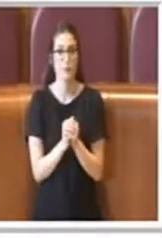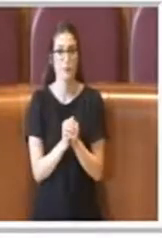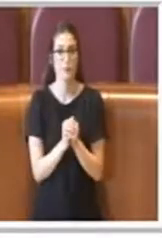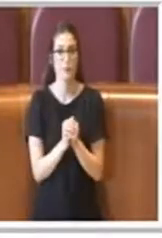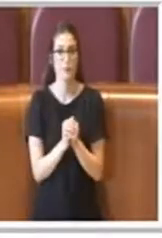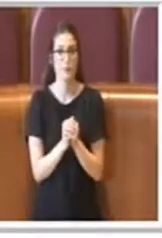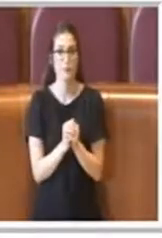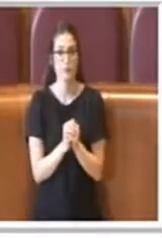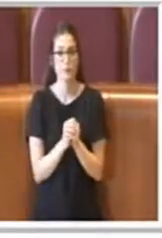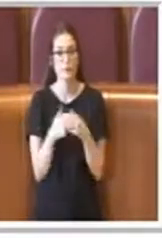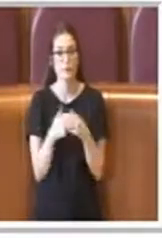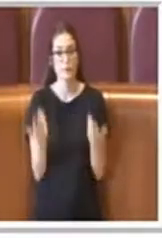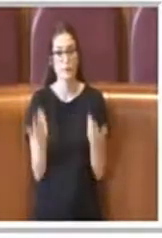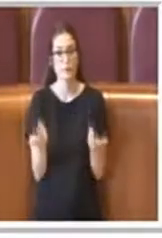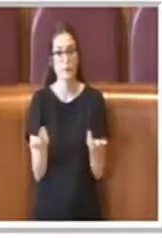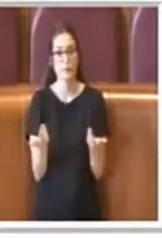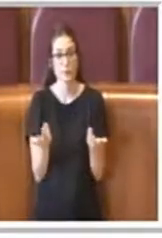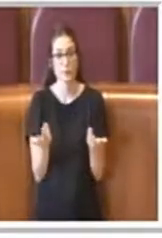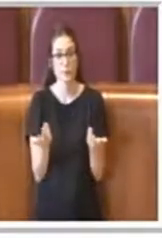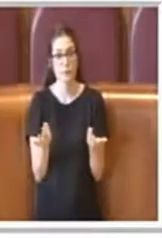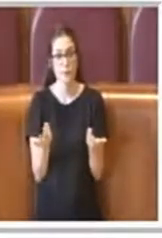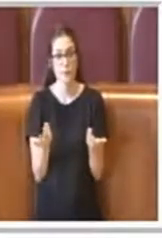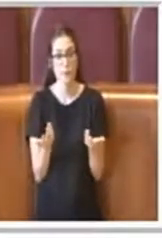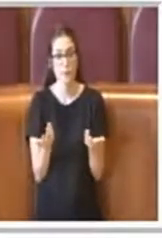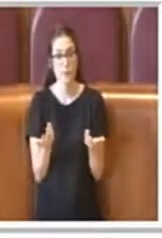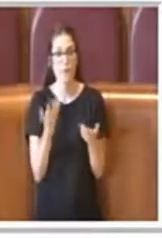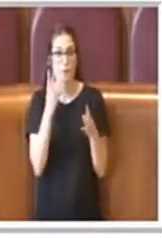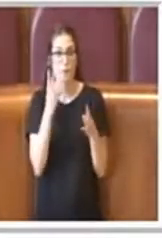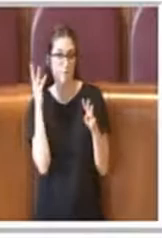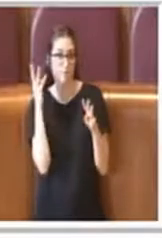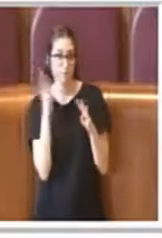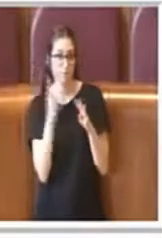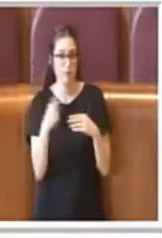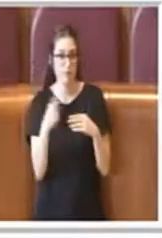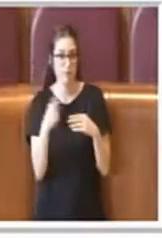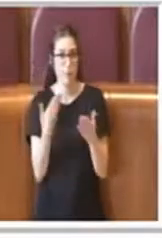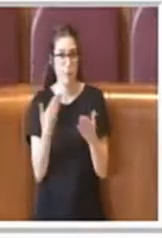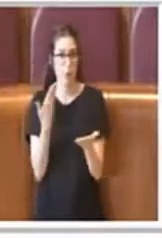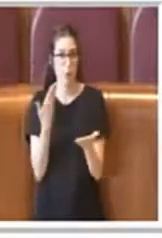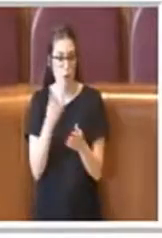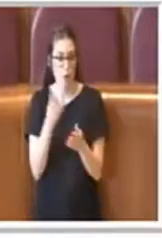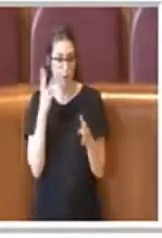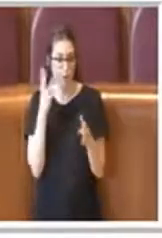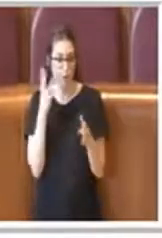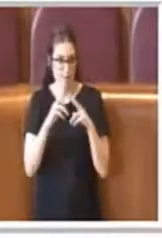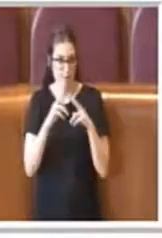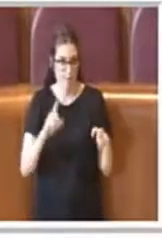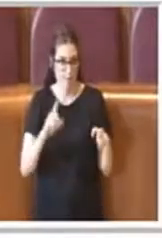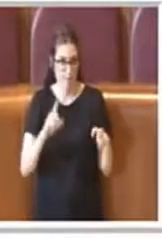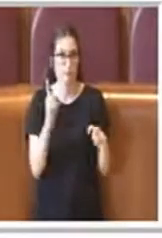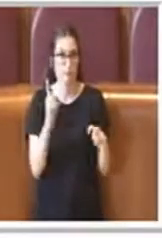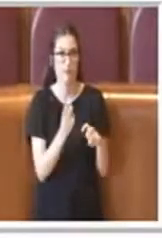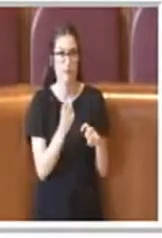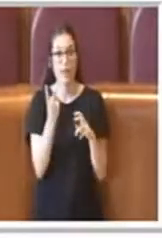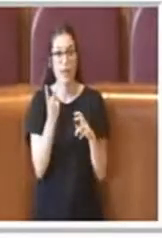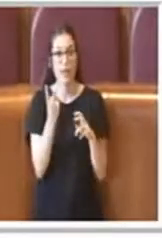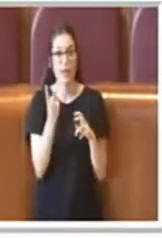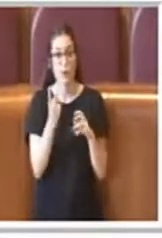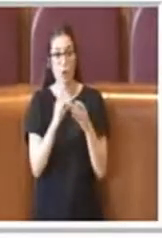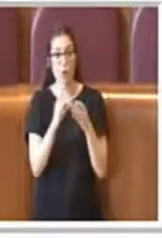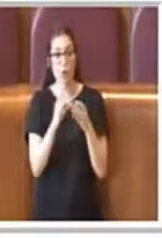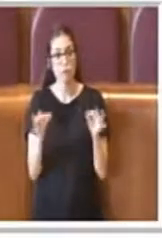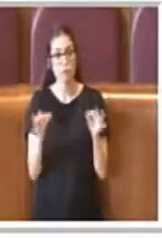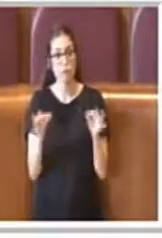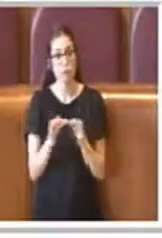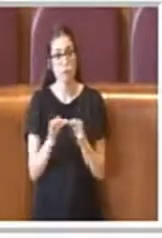entrando nel merito della proposta in sé, è evidente che la sua articolazione